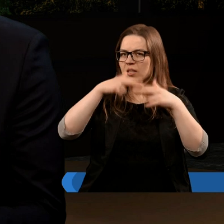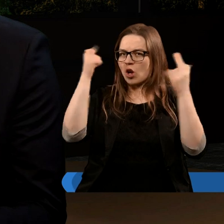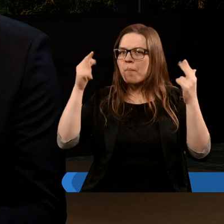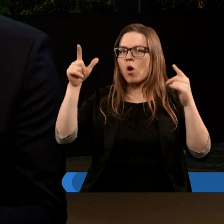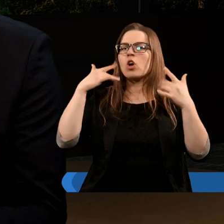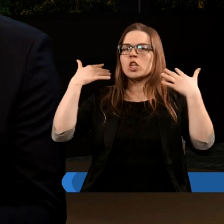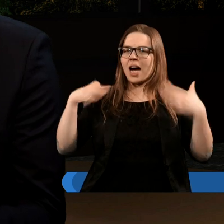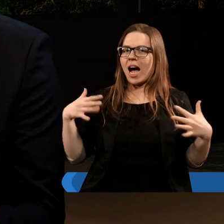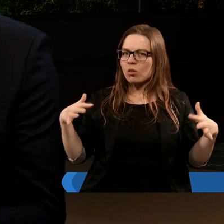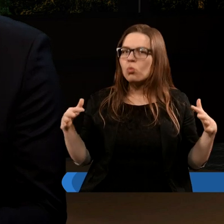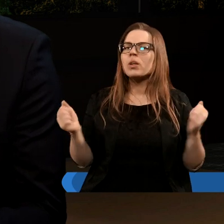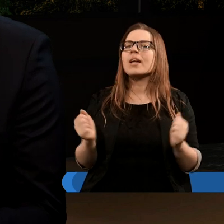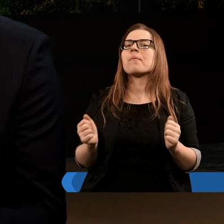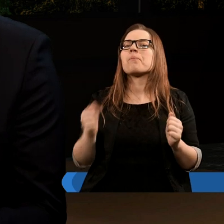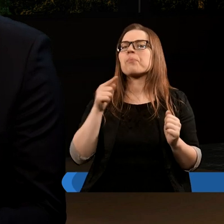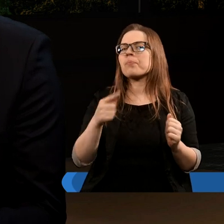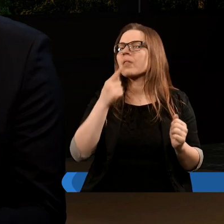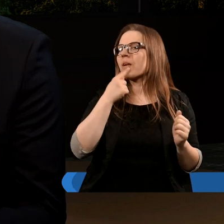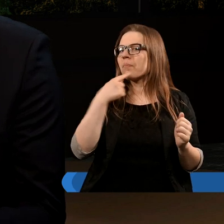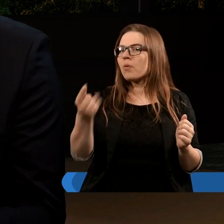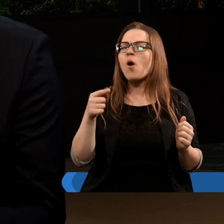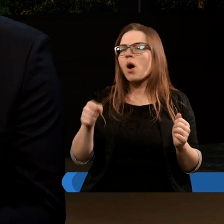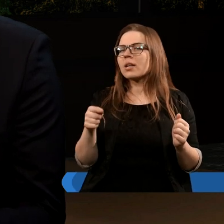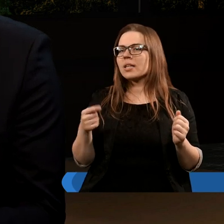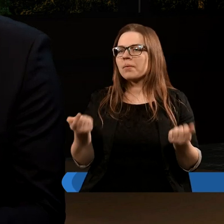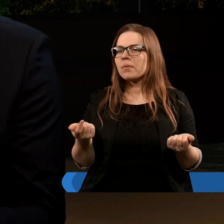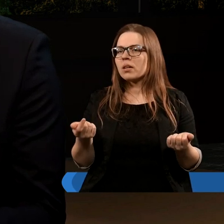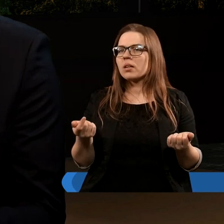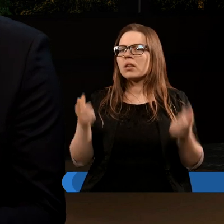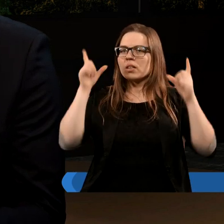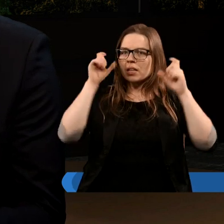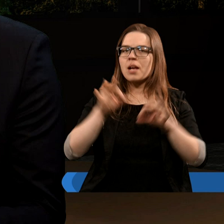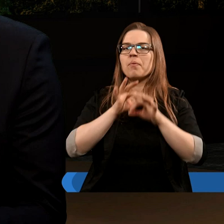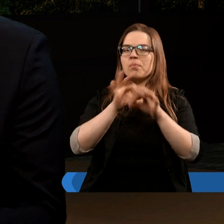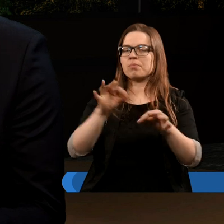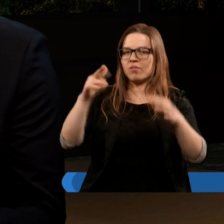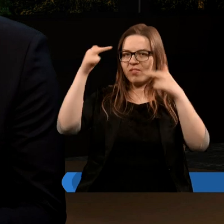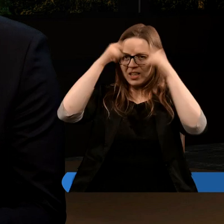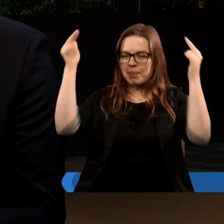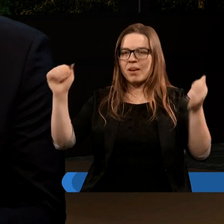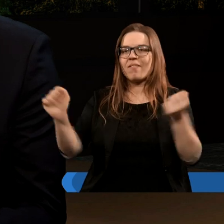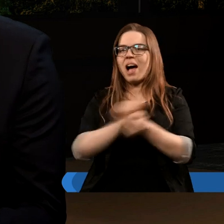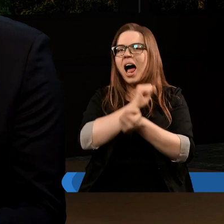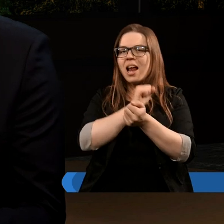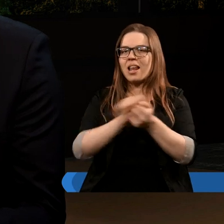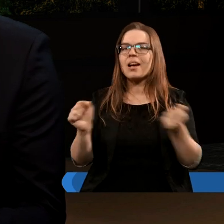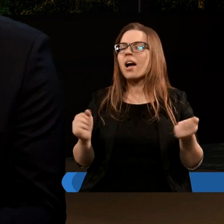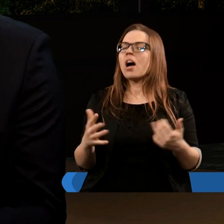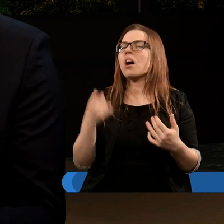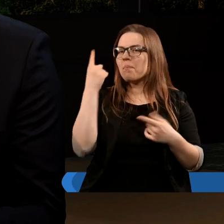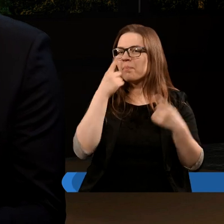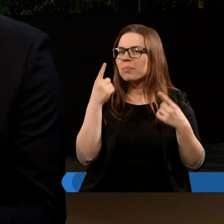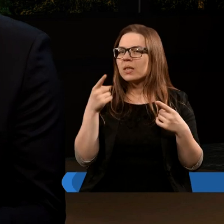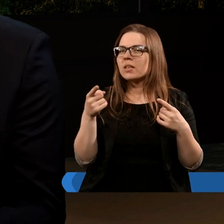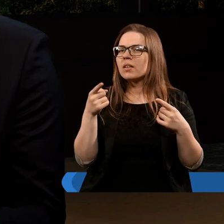raduje, więc i wcześniej było powiedziane o tym, że diabeł prowadził walkę w niebie. Więc wydaje się, że